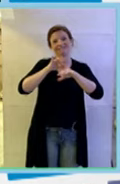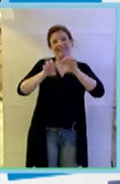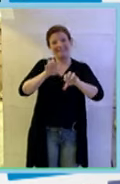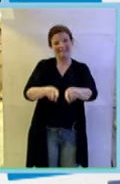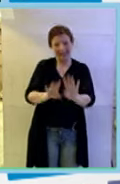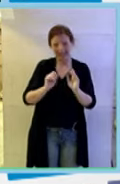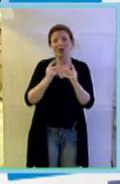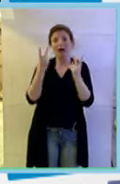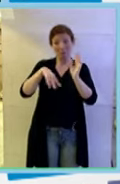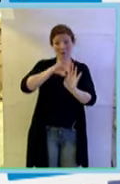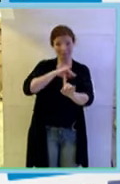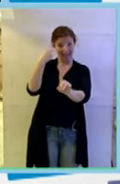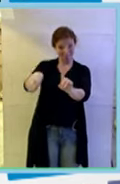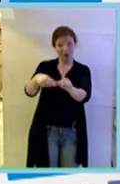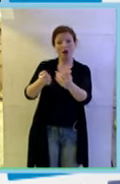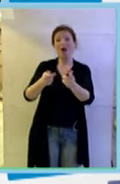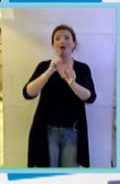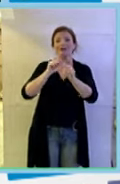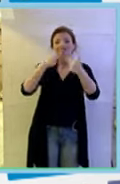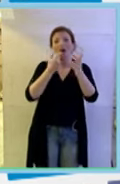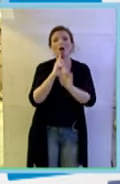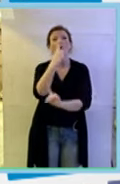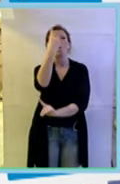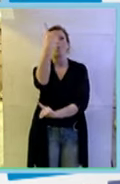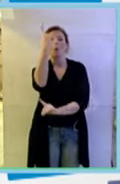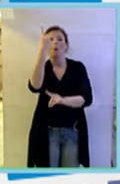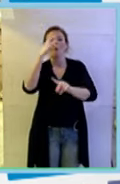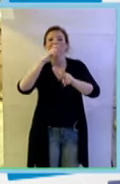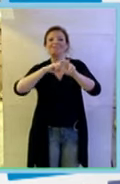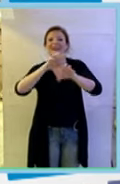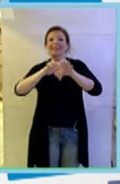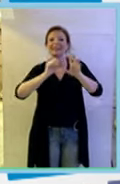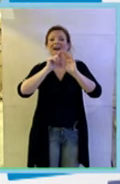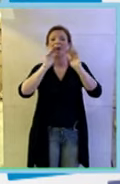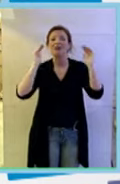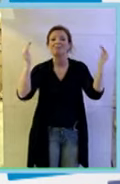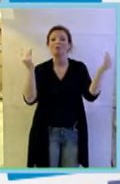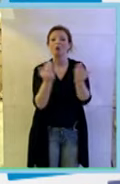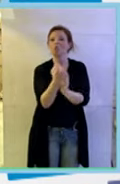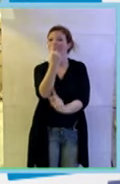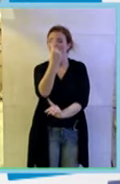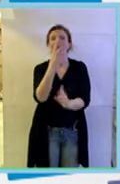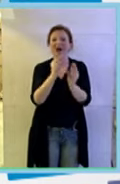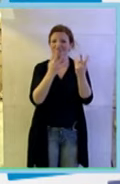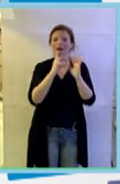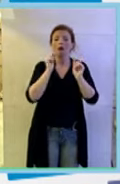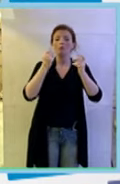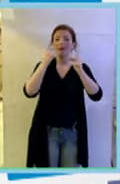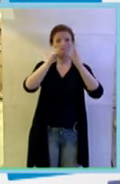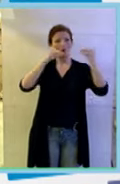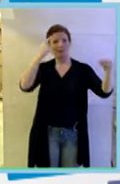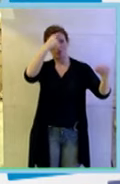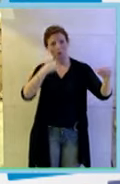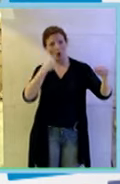premio là viene dato a un veterinario al mondo che ha cambiato l'immagine della professione ed ha